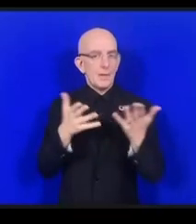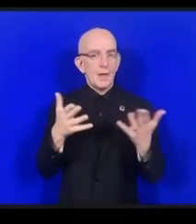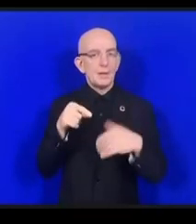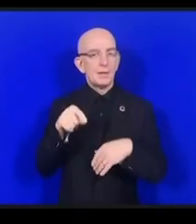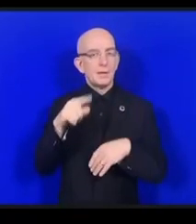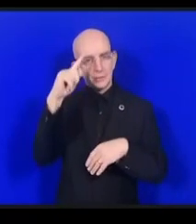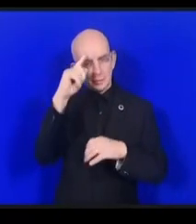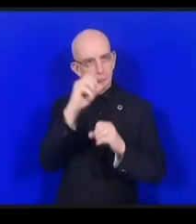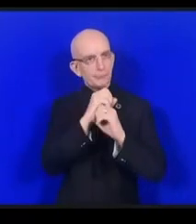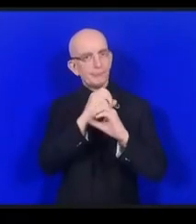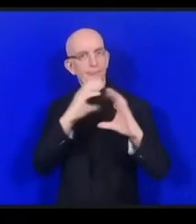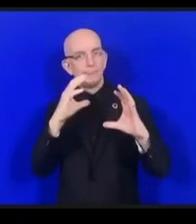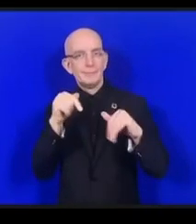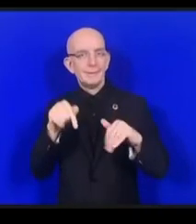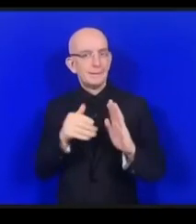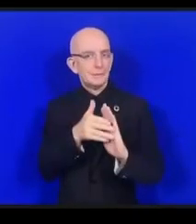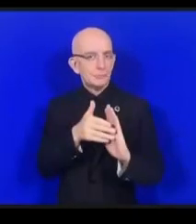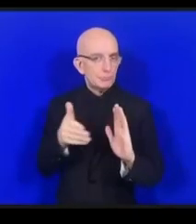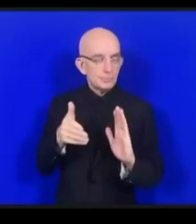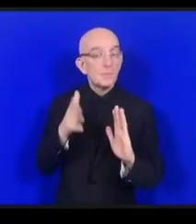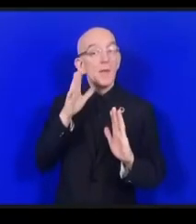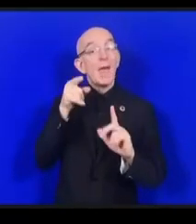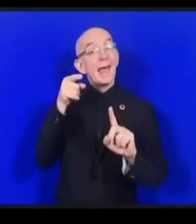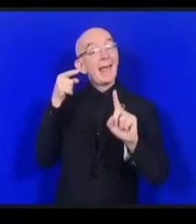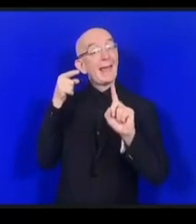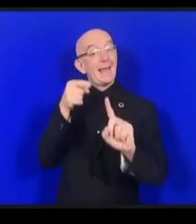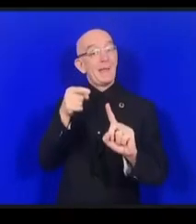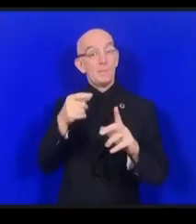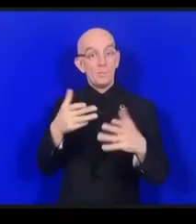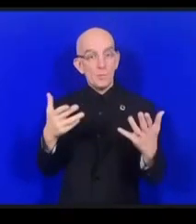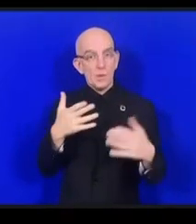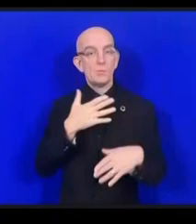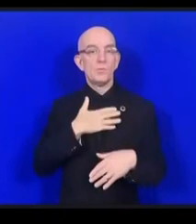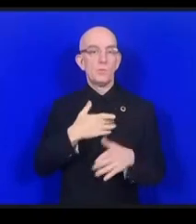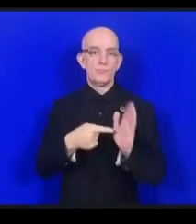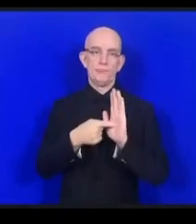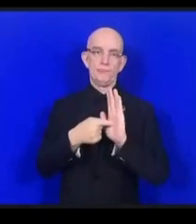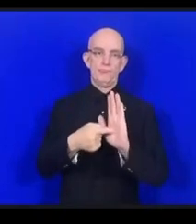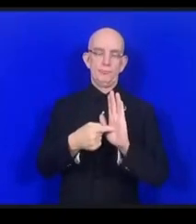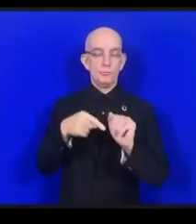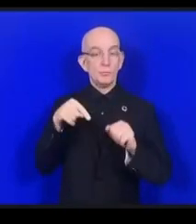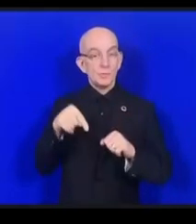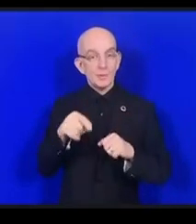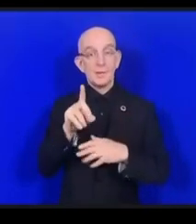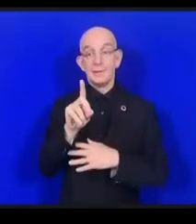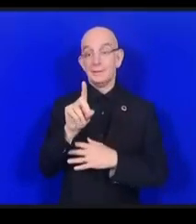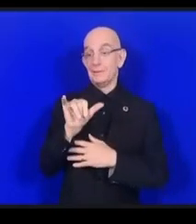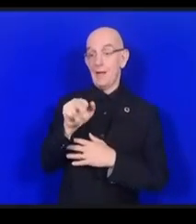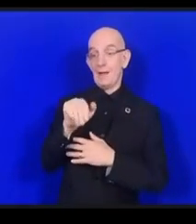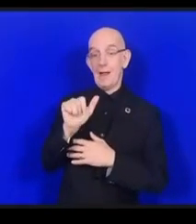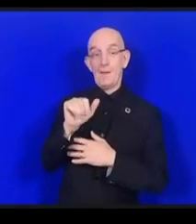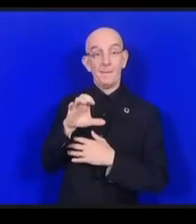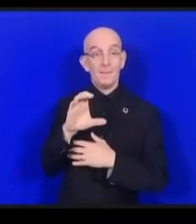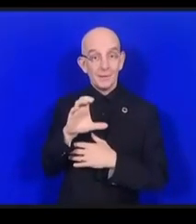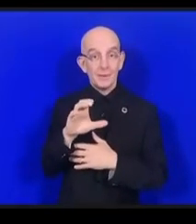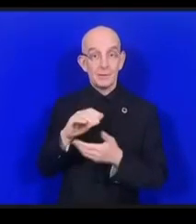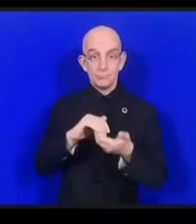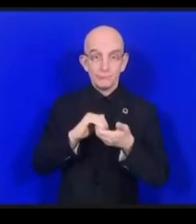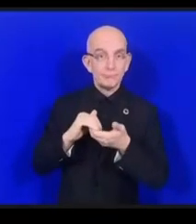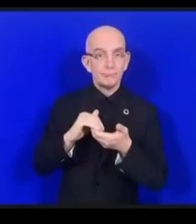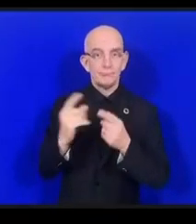dynamiques, de manière collective, peuvent contribuer au thème principal du